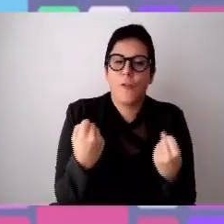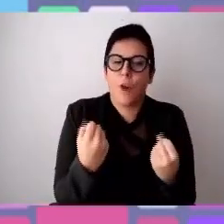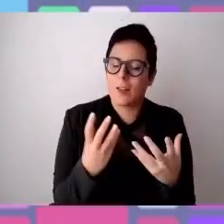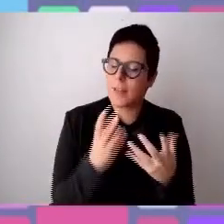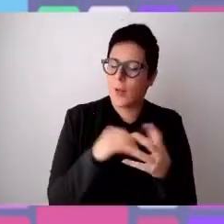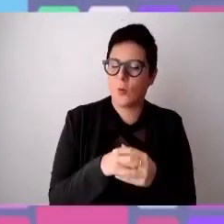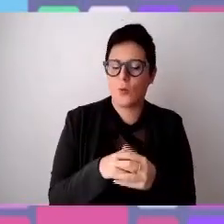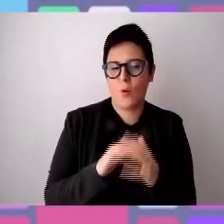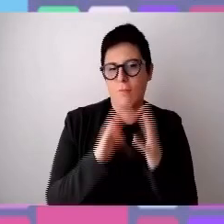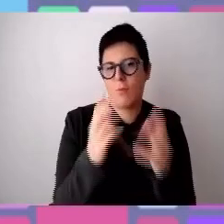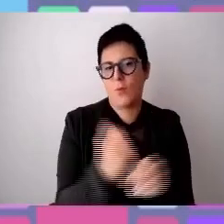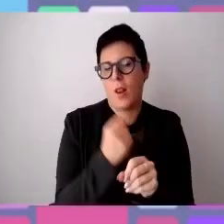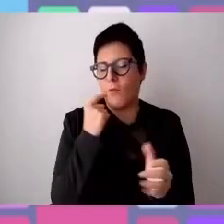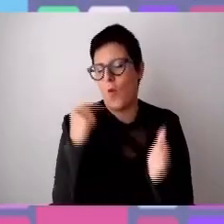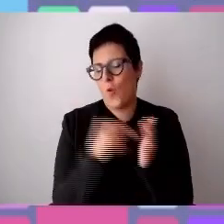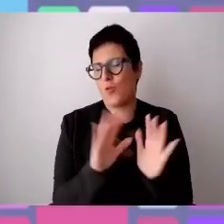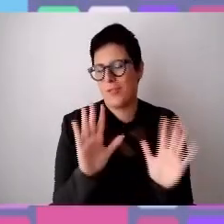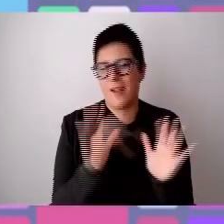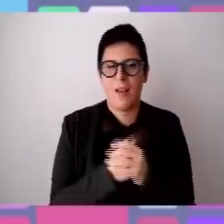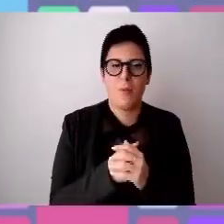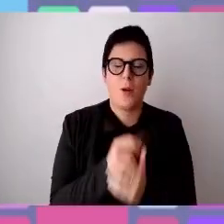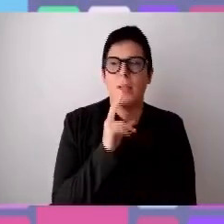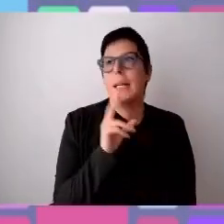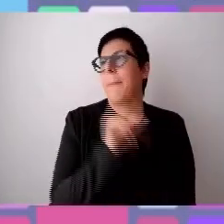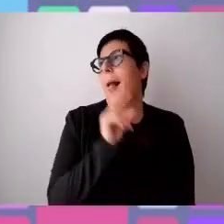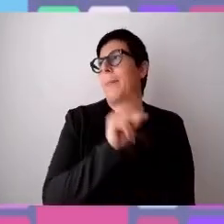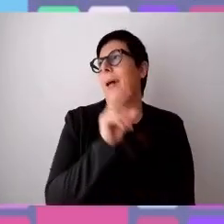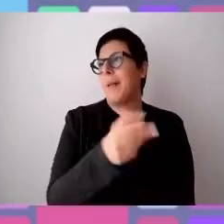lavoro perché poi l'inclusione è bella a parole ma nei fatti,